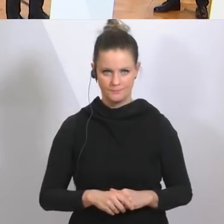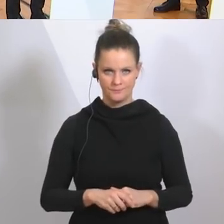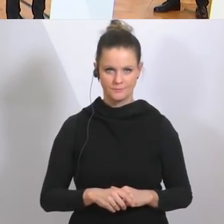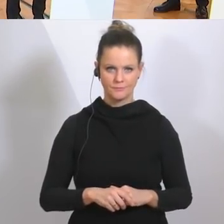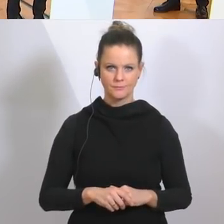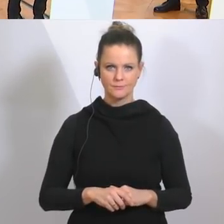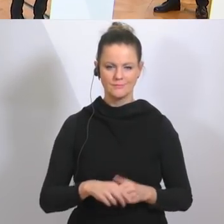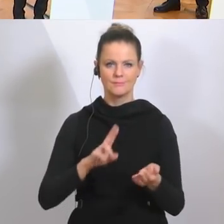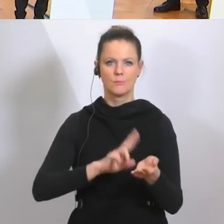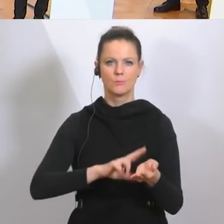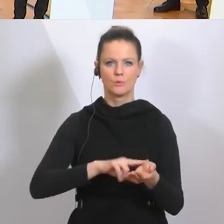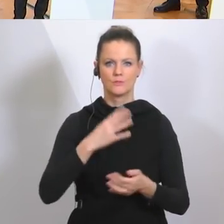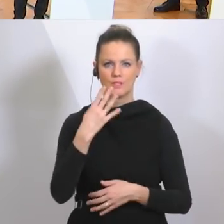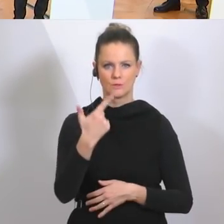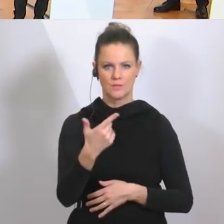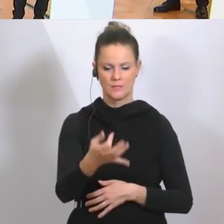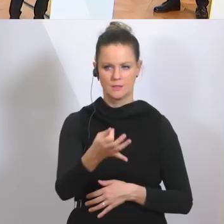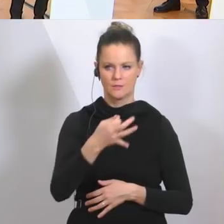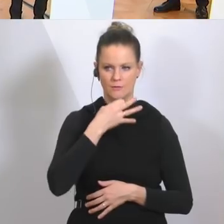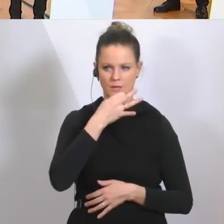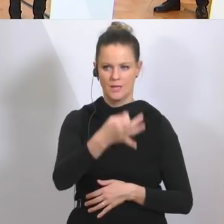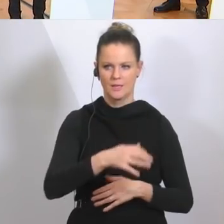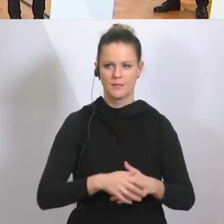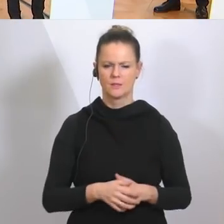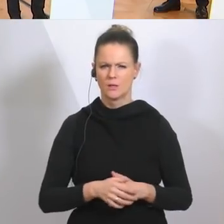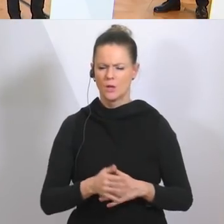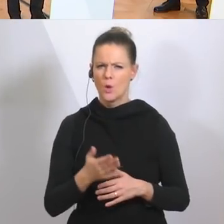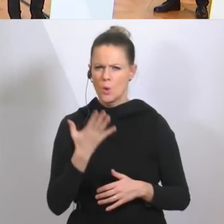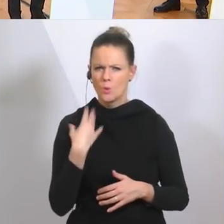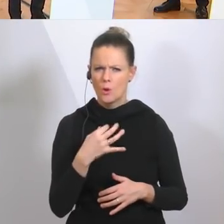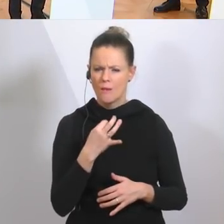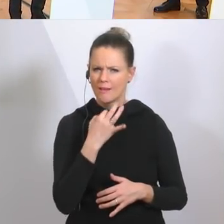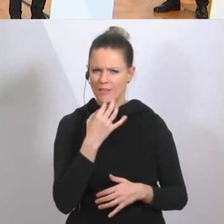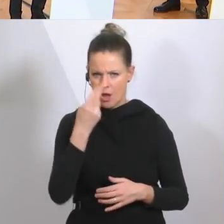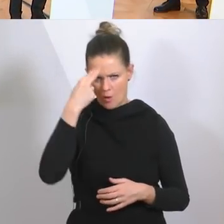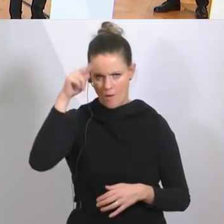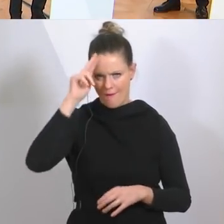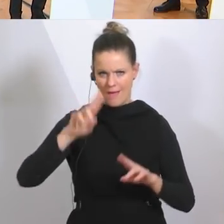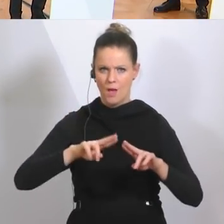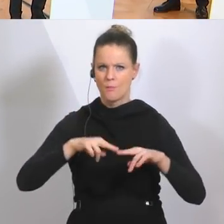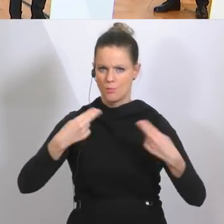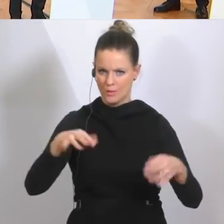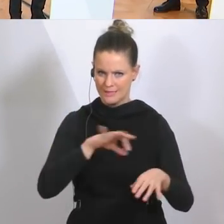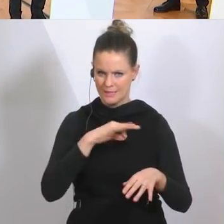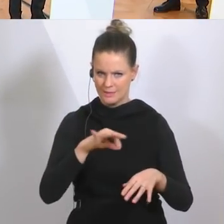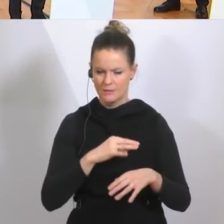Nächste Frage, Puls24, bitte. Herr Bundeskanzler, nur zur Präzisierung, die Verlängerung dieser Maßnahmen bis 13.04.